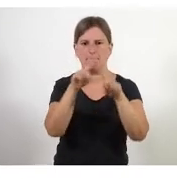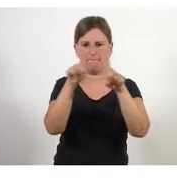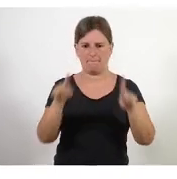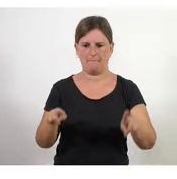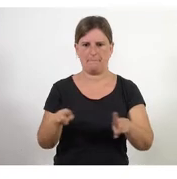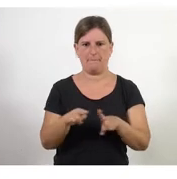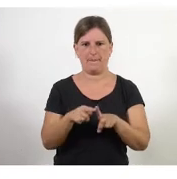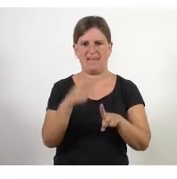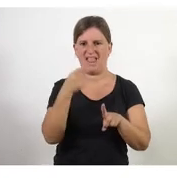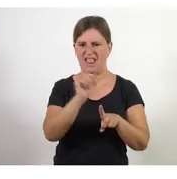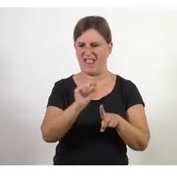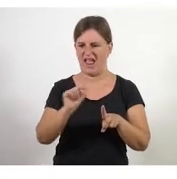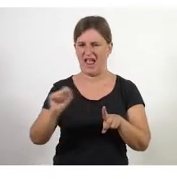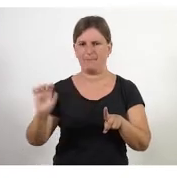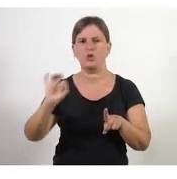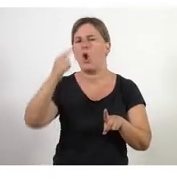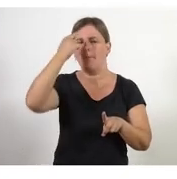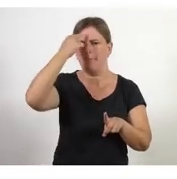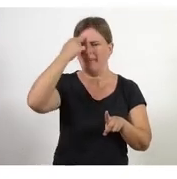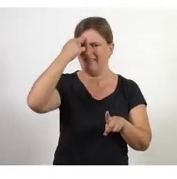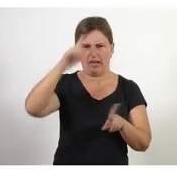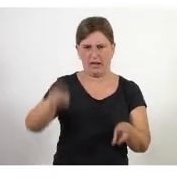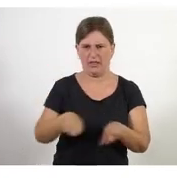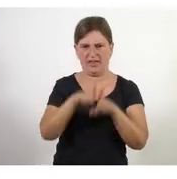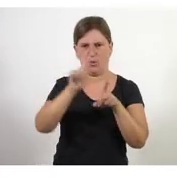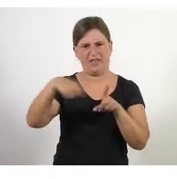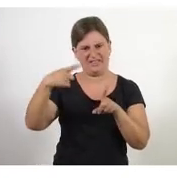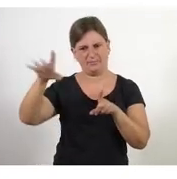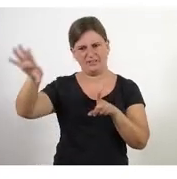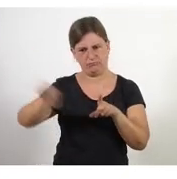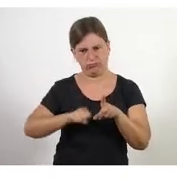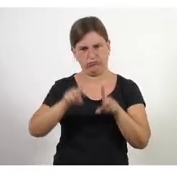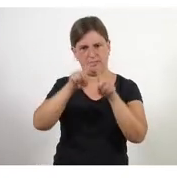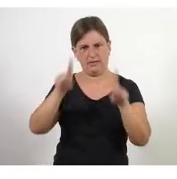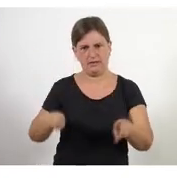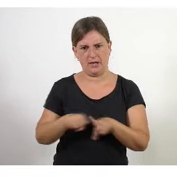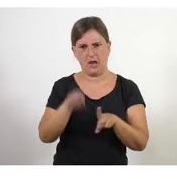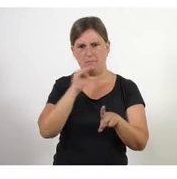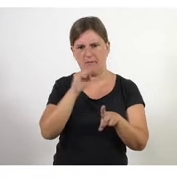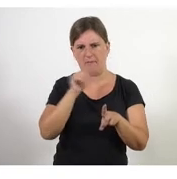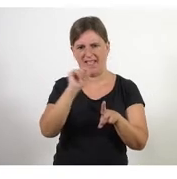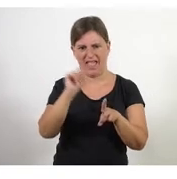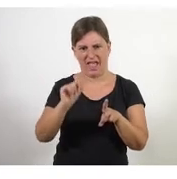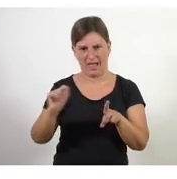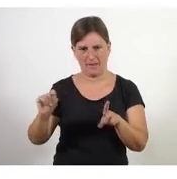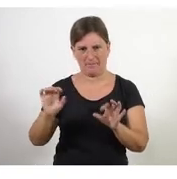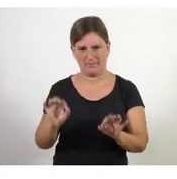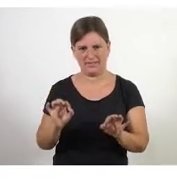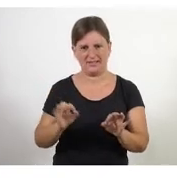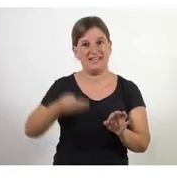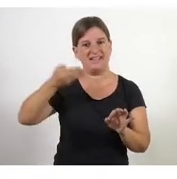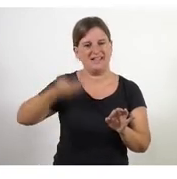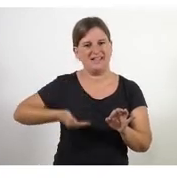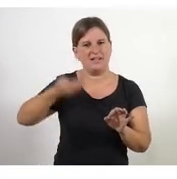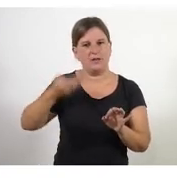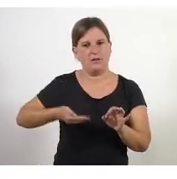llapis si no el tens ho fas mental i després vas a buscar el paper i el llapis és important sobretot això això